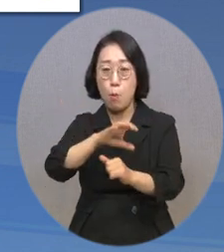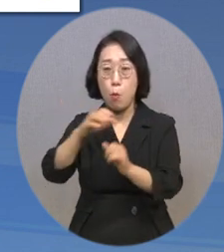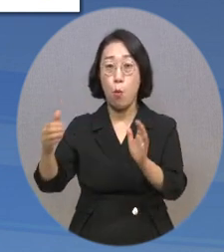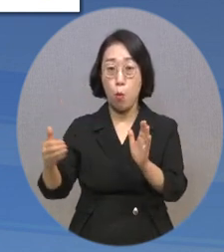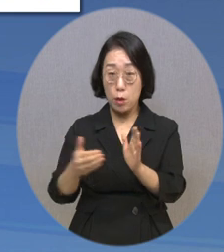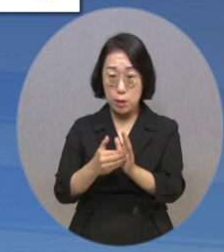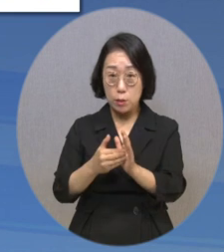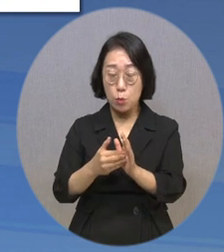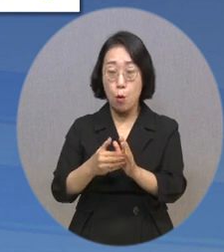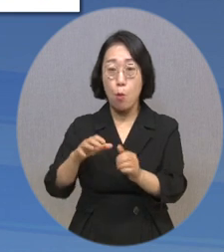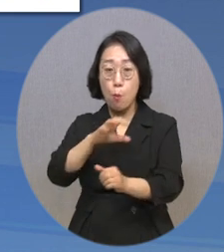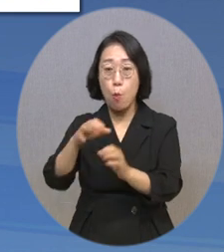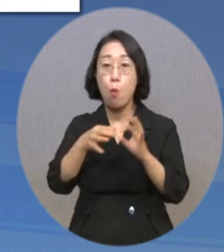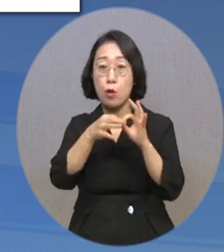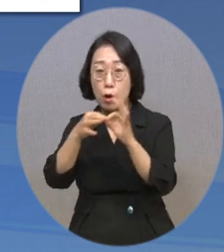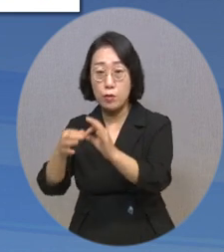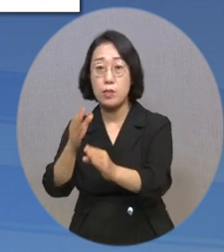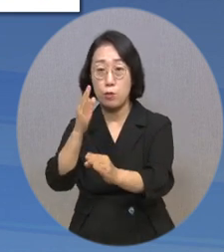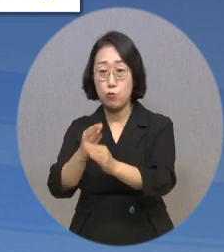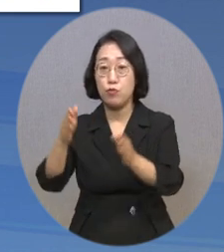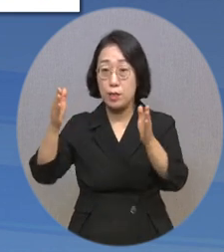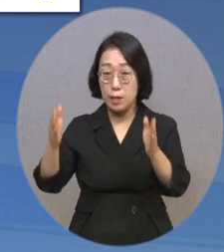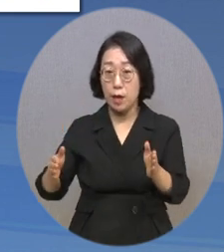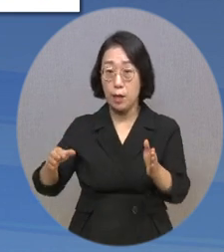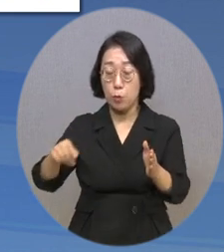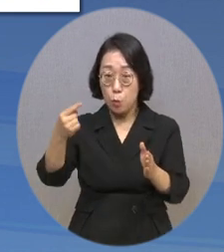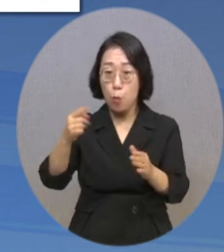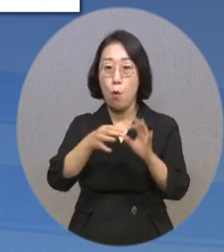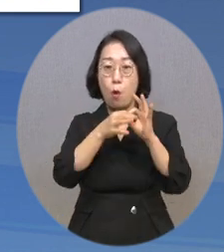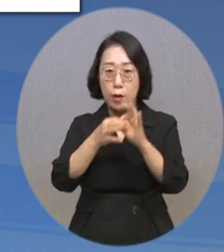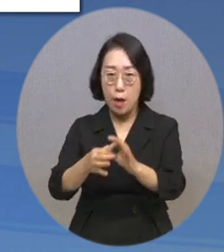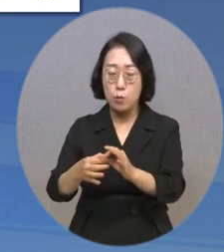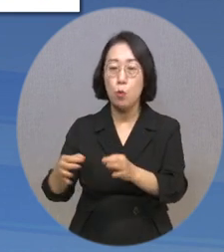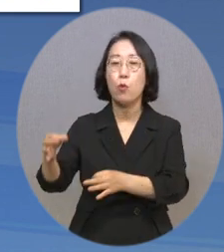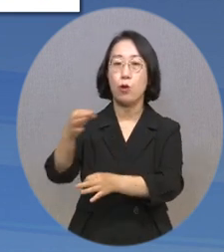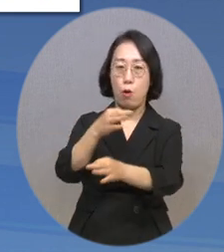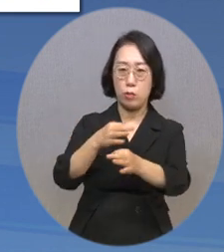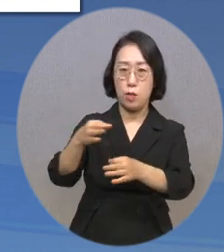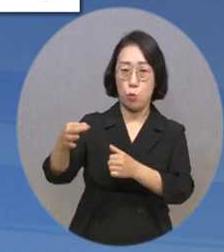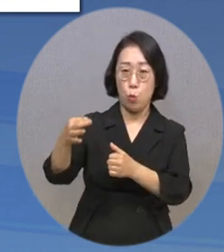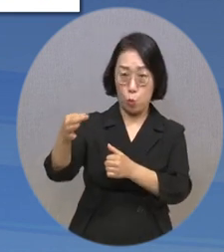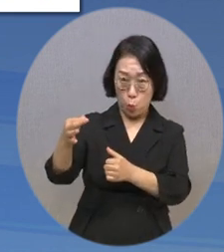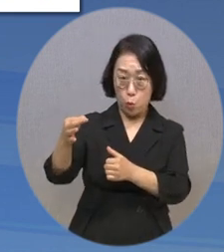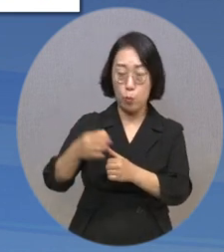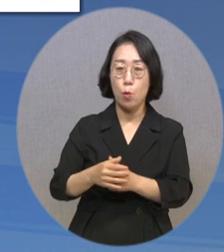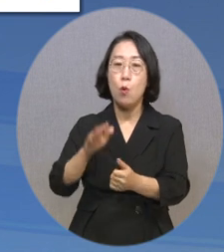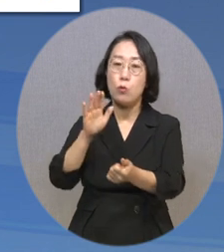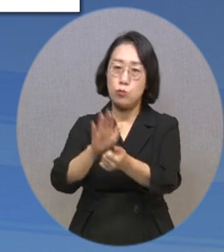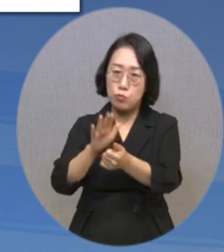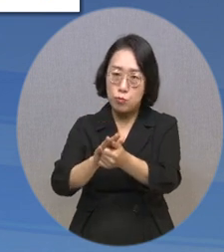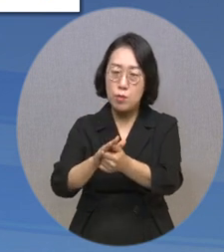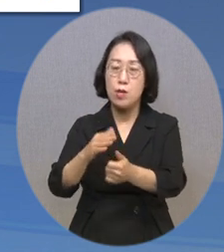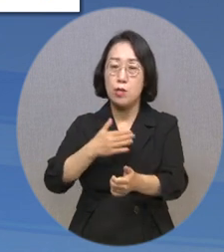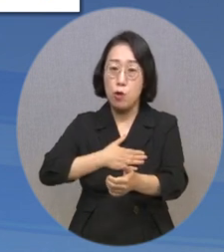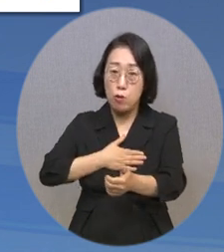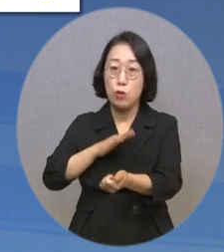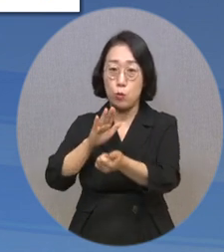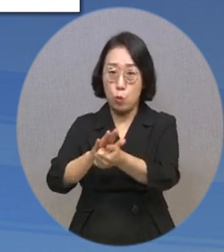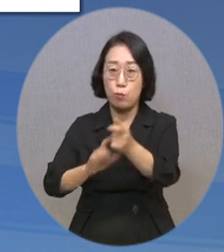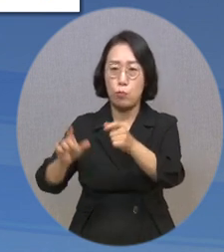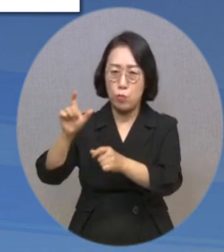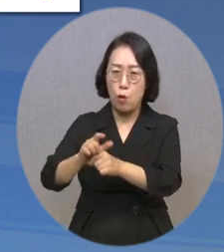후뿐 아니라 보호 연장 중인 기간에도 충분한 경제적, 정서적 지원이 이뤄지도록 관련 제도를